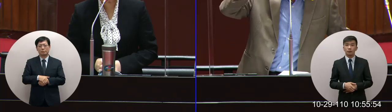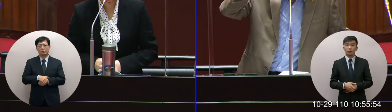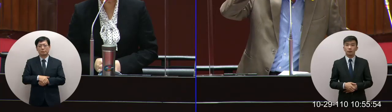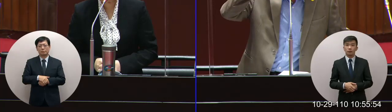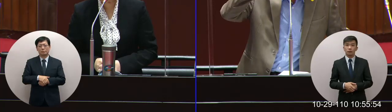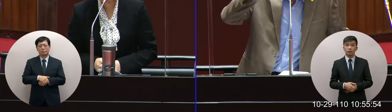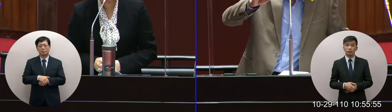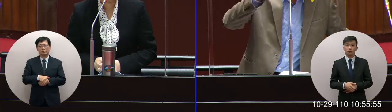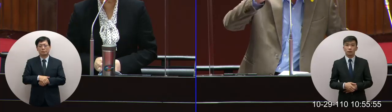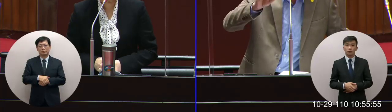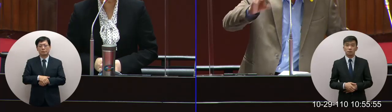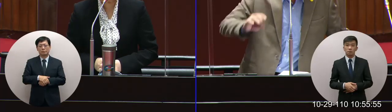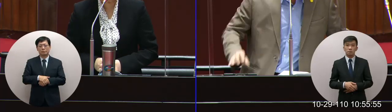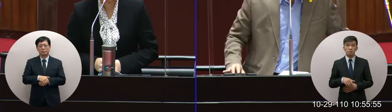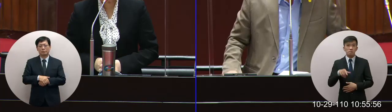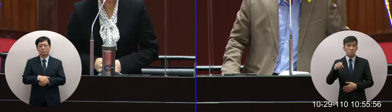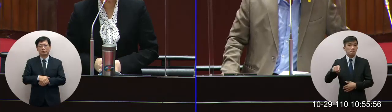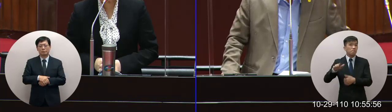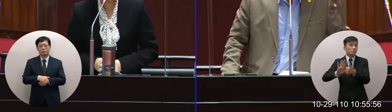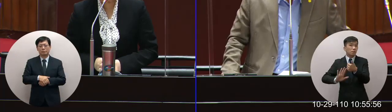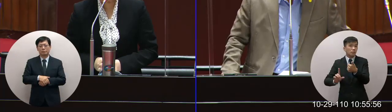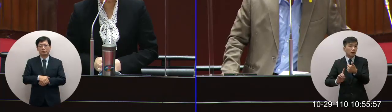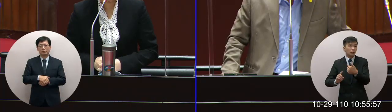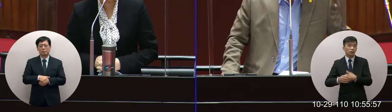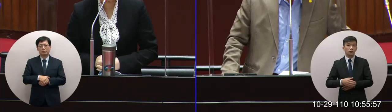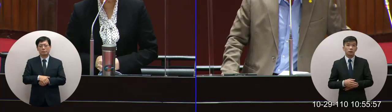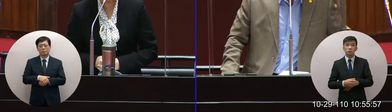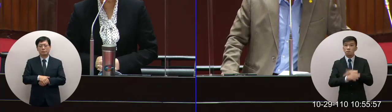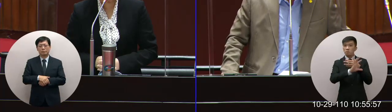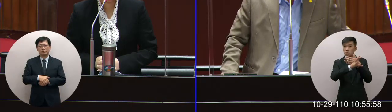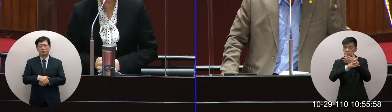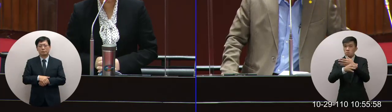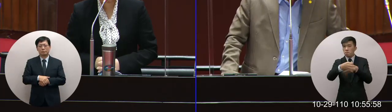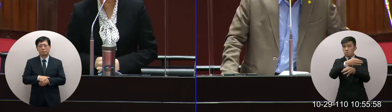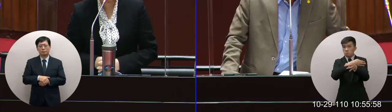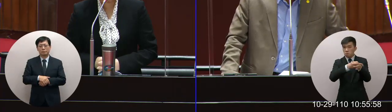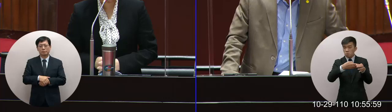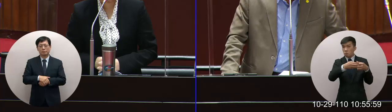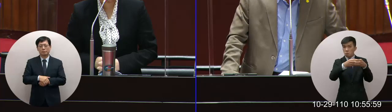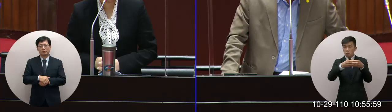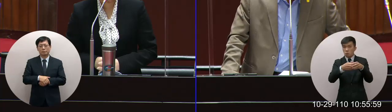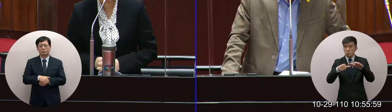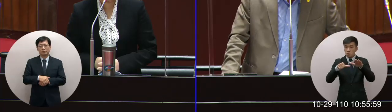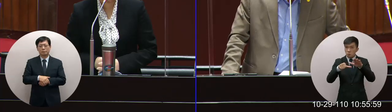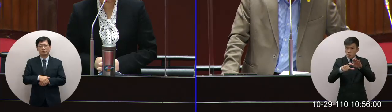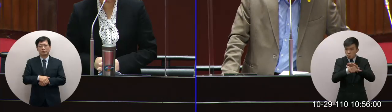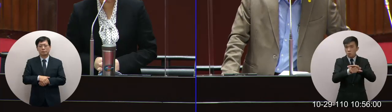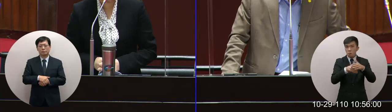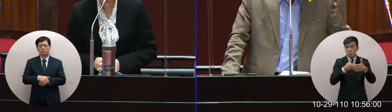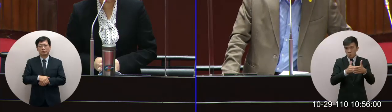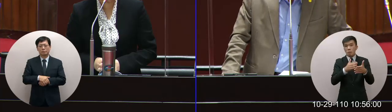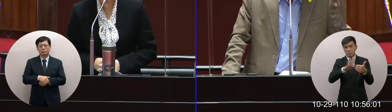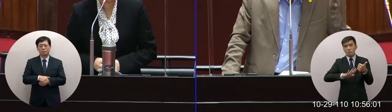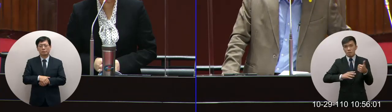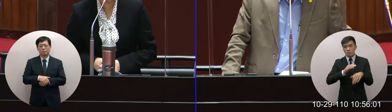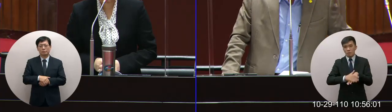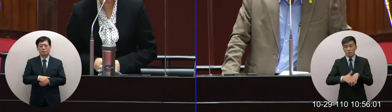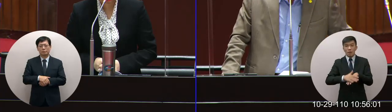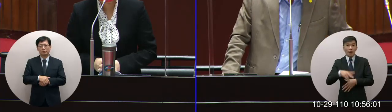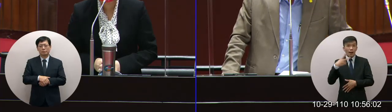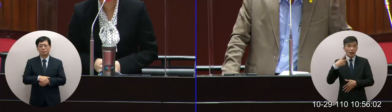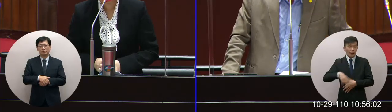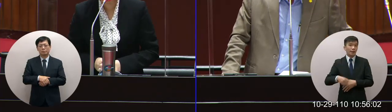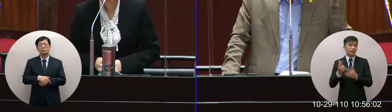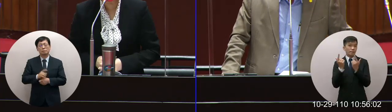只是造成我們進入這個區域這些區域經濟組織的這些障礙它還嚴重這個破壞台北